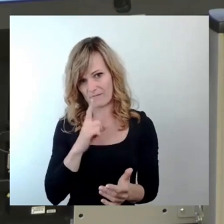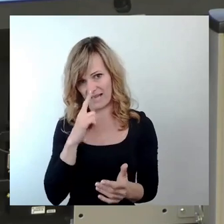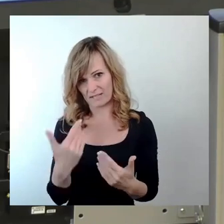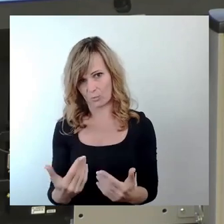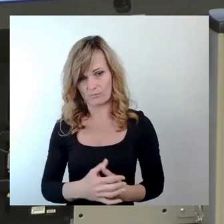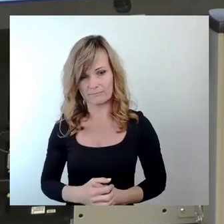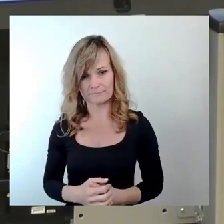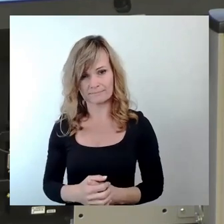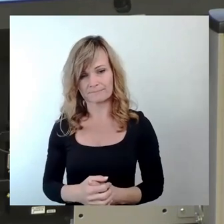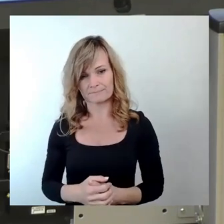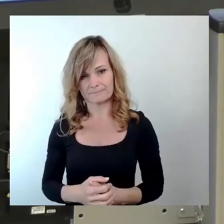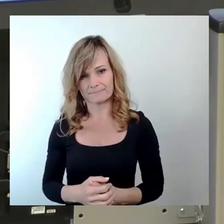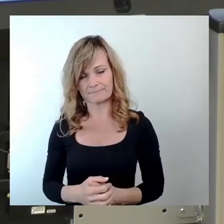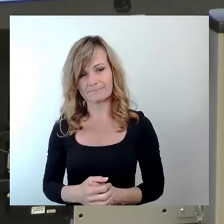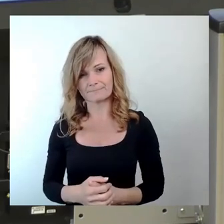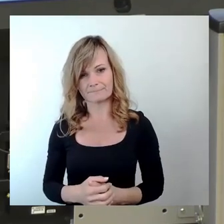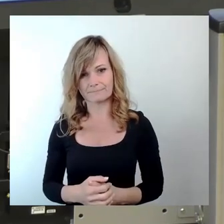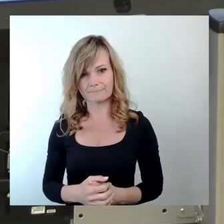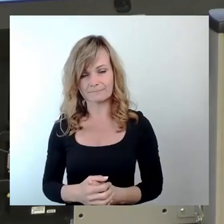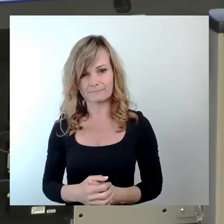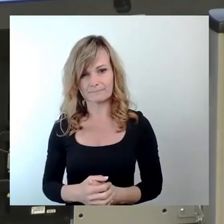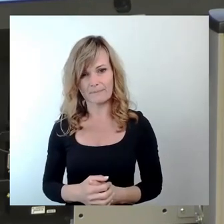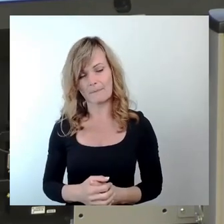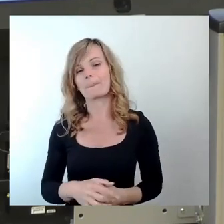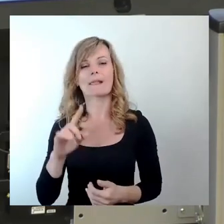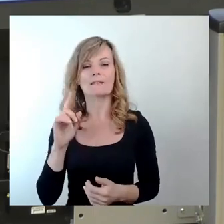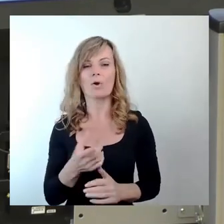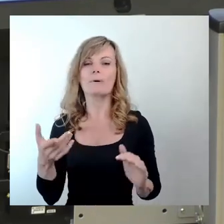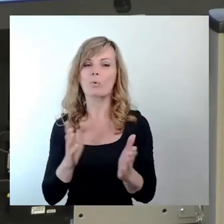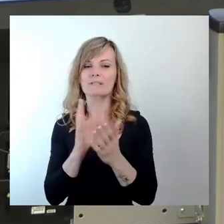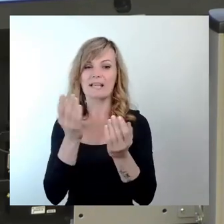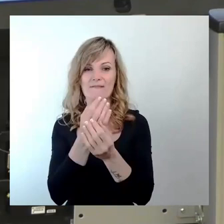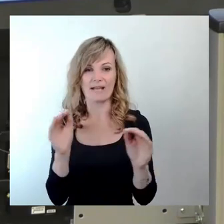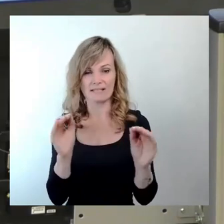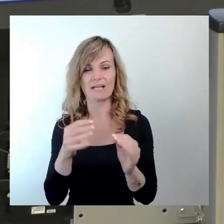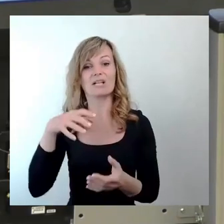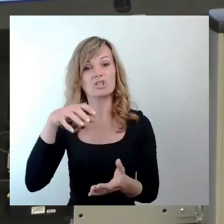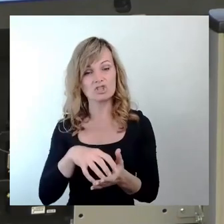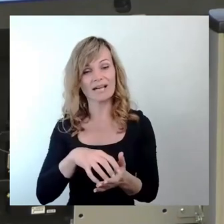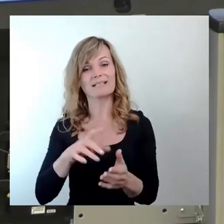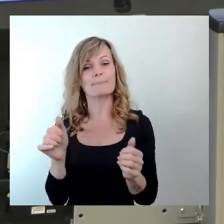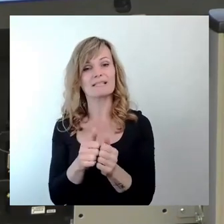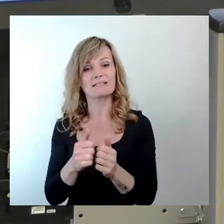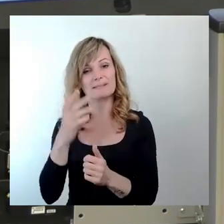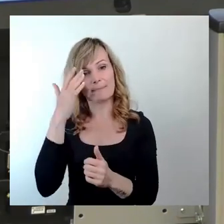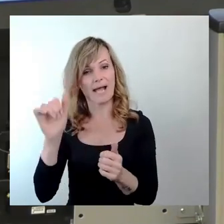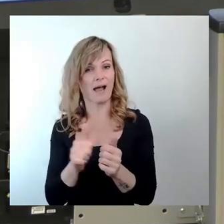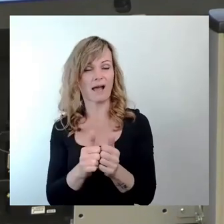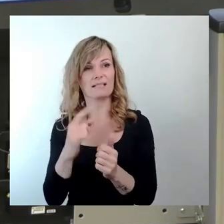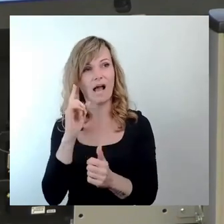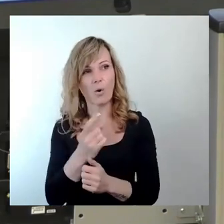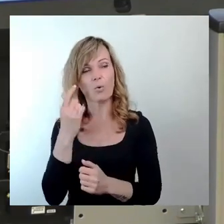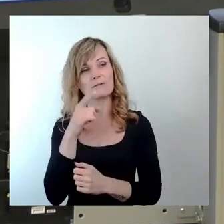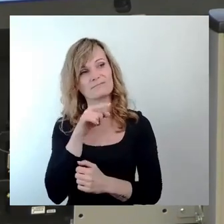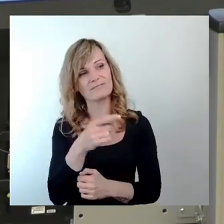auch an anderen Stellen zumindest noch mal kurz darauf hinweisen, wir haben im Stadtbezirksbeirat eine große Sorge auch diskutiert, wie